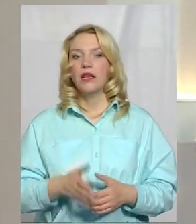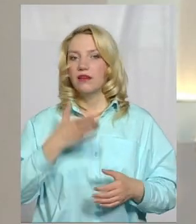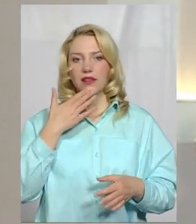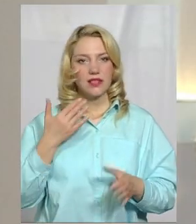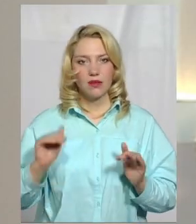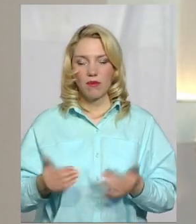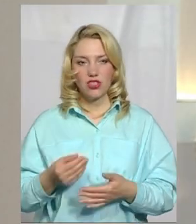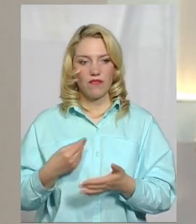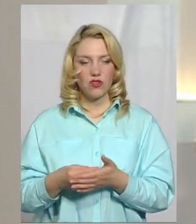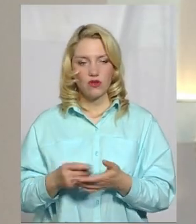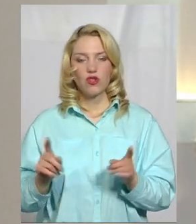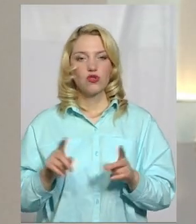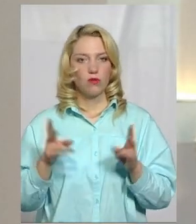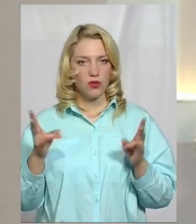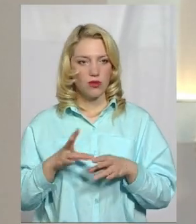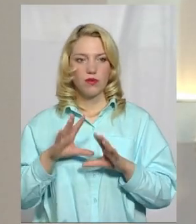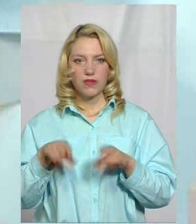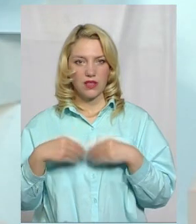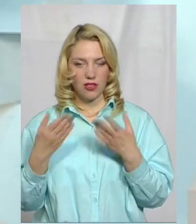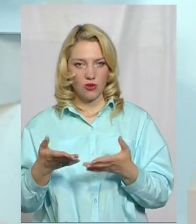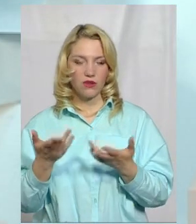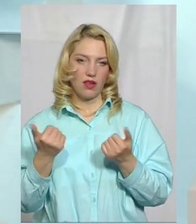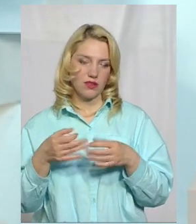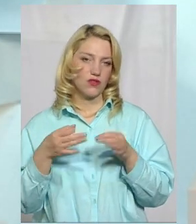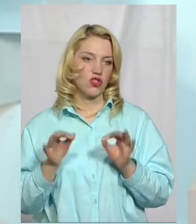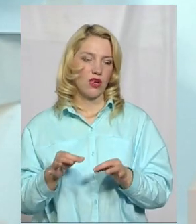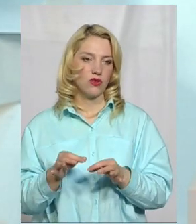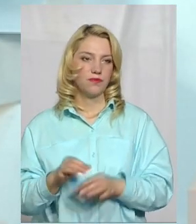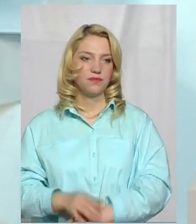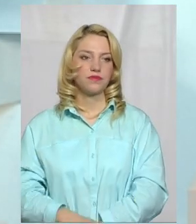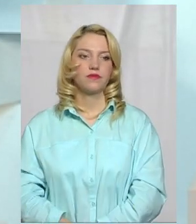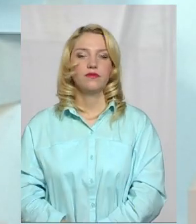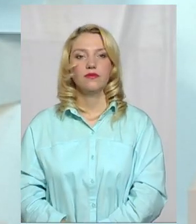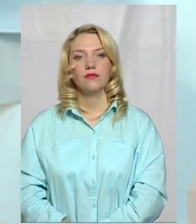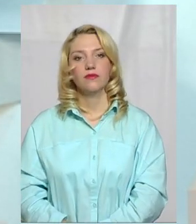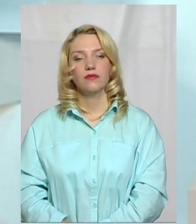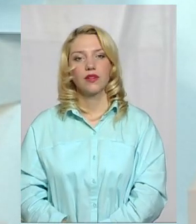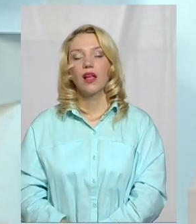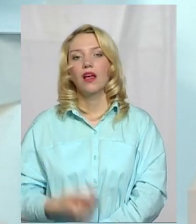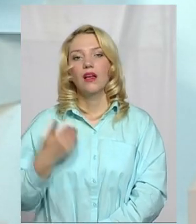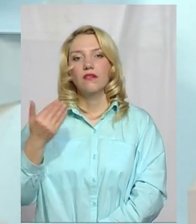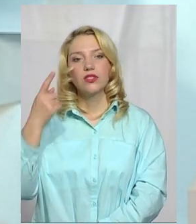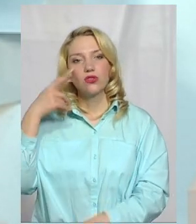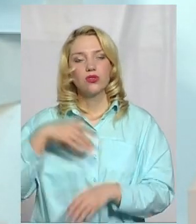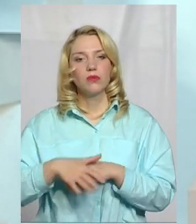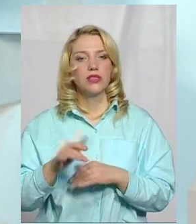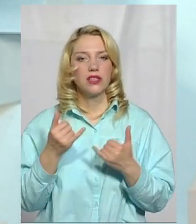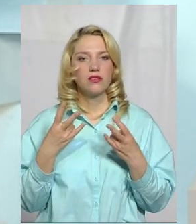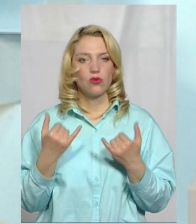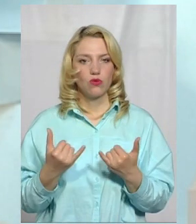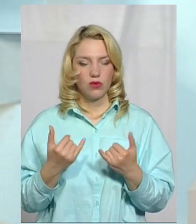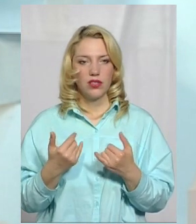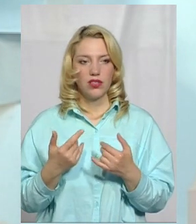зменшили фінансування. Все, що потрібно, то йде. Так, звичайно. Ну, ви зрозумієте. На сьогодні,